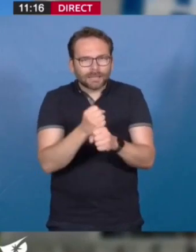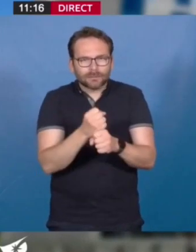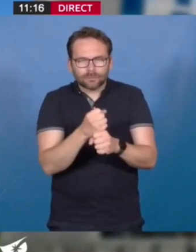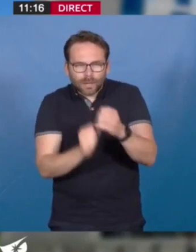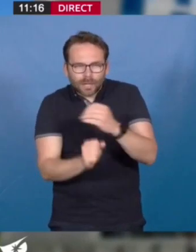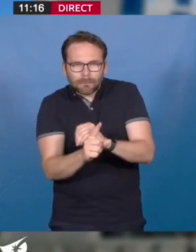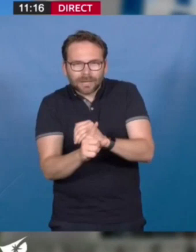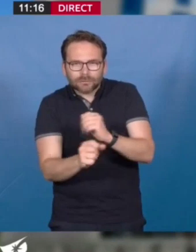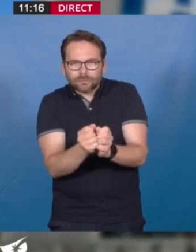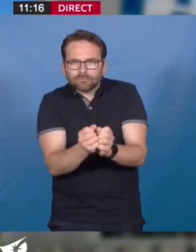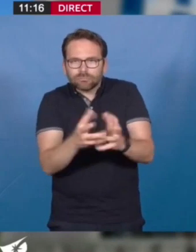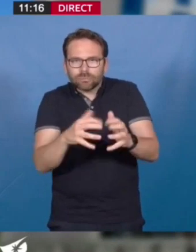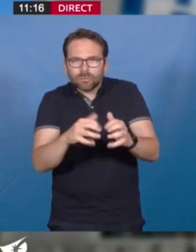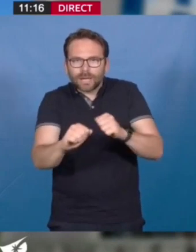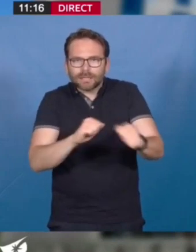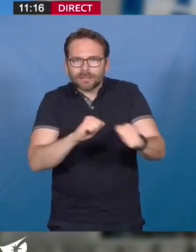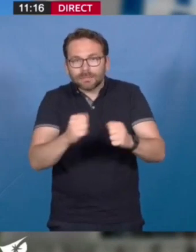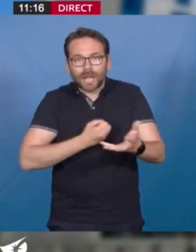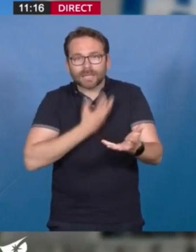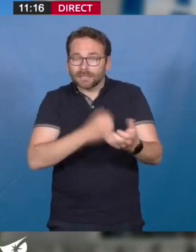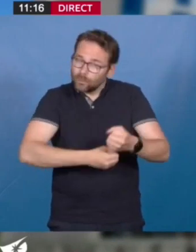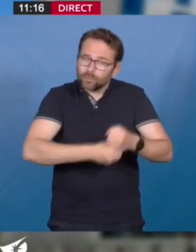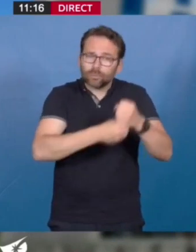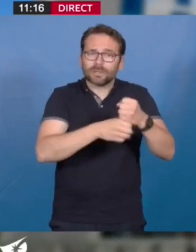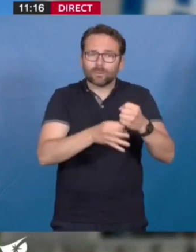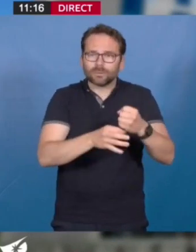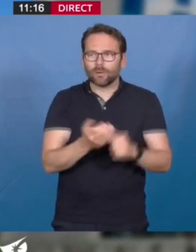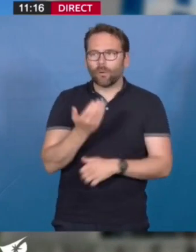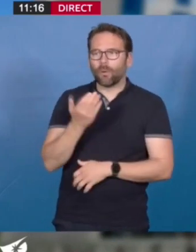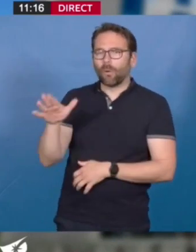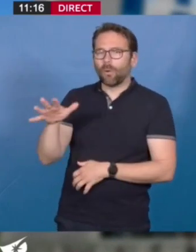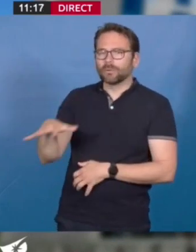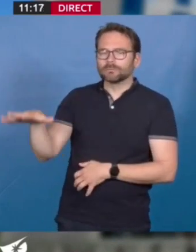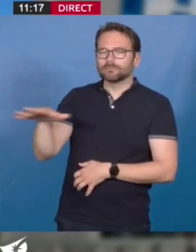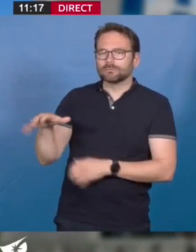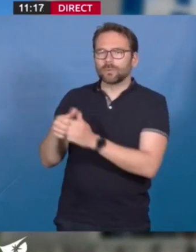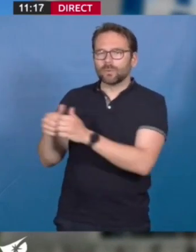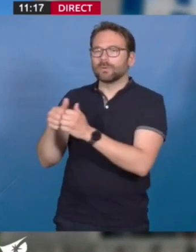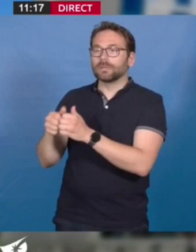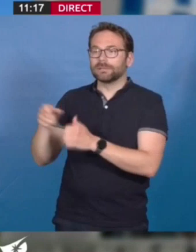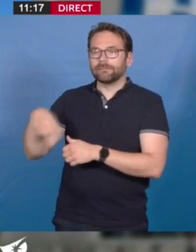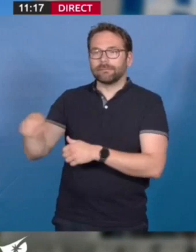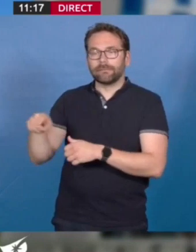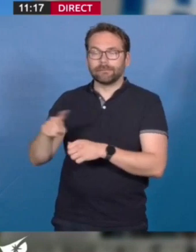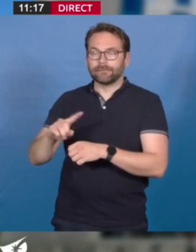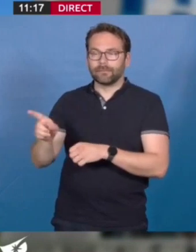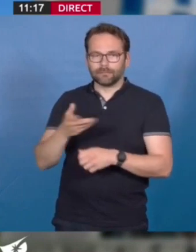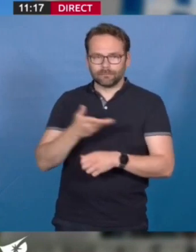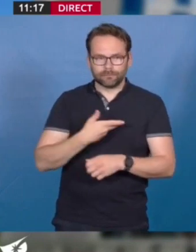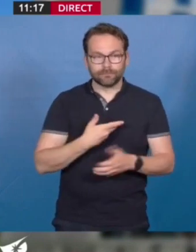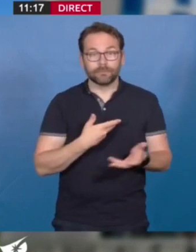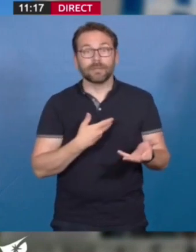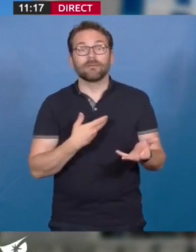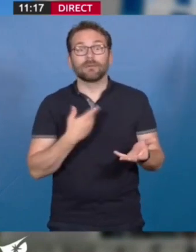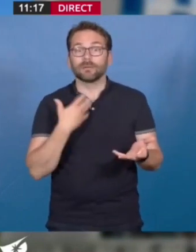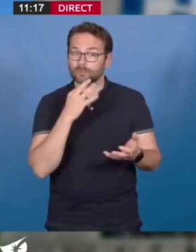'émergence, nous soutenons le dynamisme artistique, ce qu'il n'y pas le cas d'autres collectivités. Alors au nom de tout ça, je pourrais vous